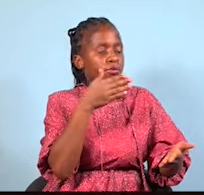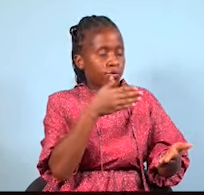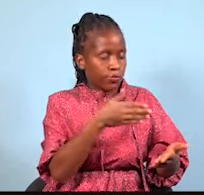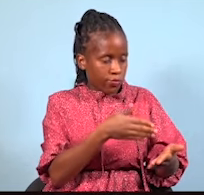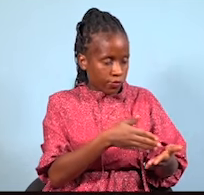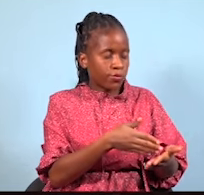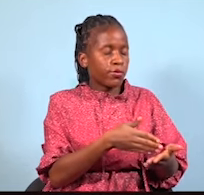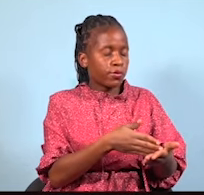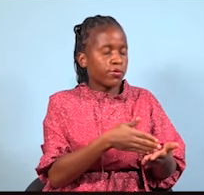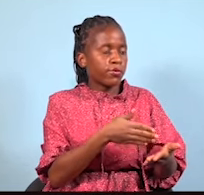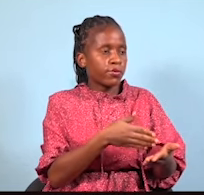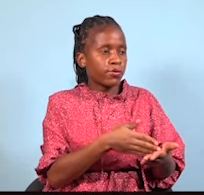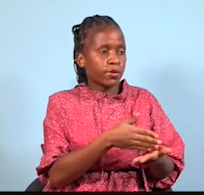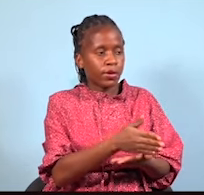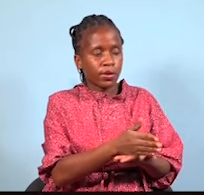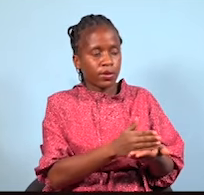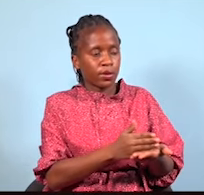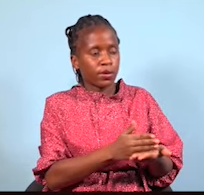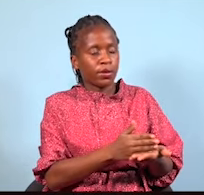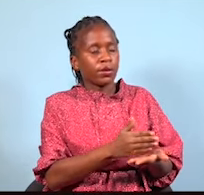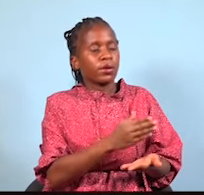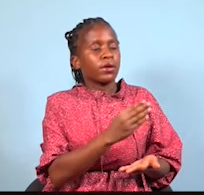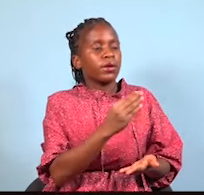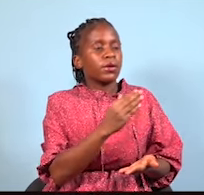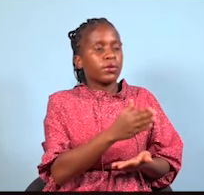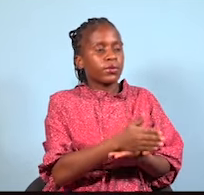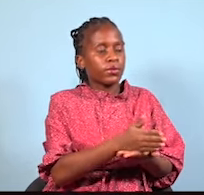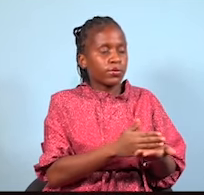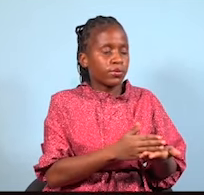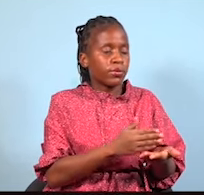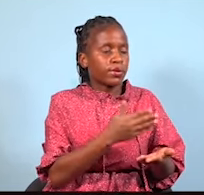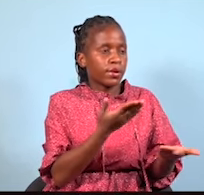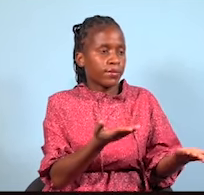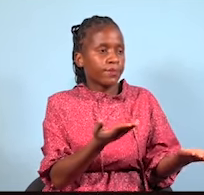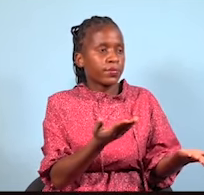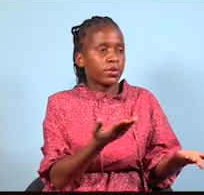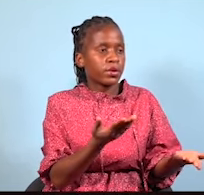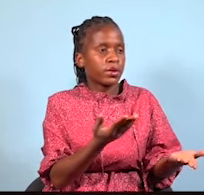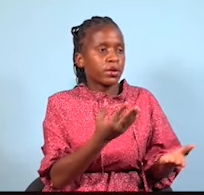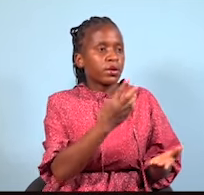binadamu ni mwenye kunyifunza. Ili walao tufikie theluthi ya Ili walao tufikie wadilifu tu.